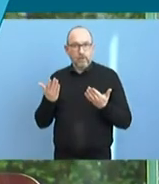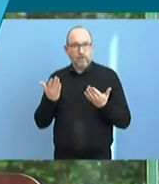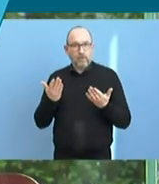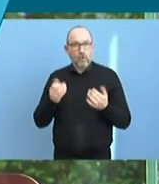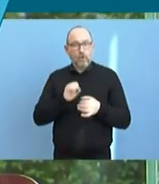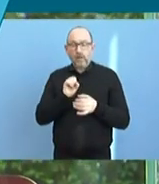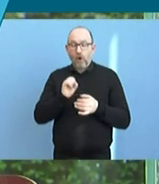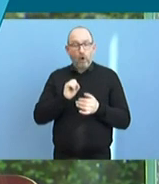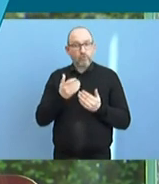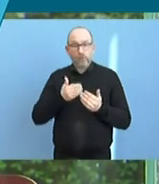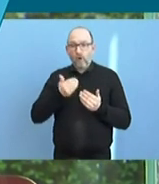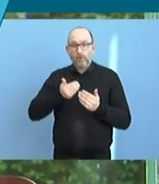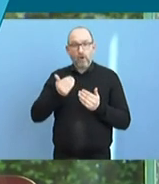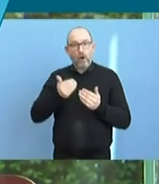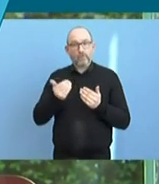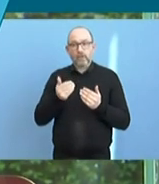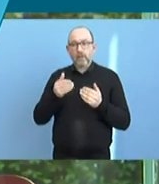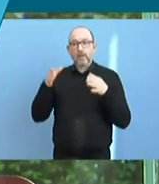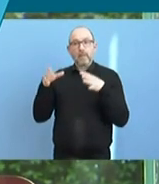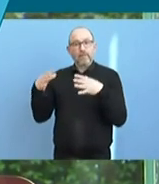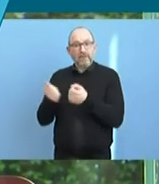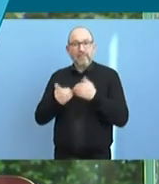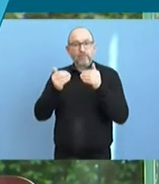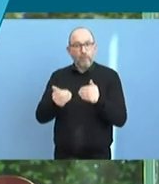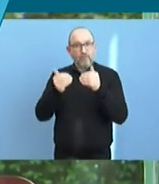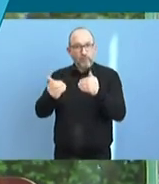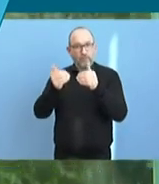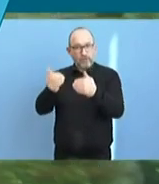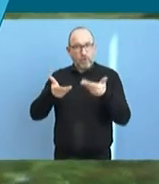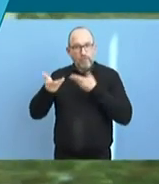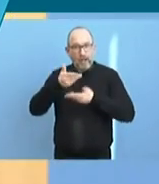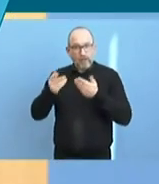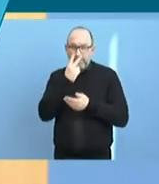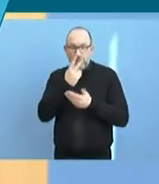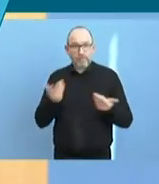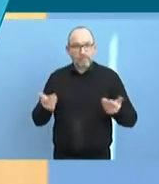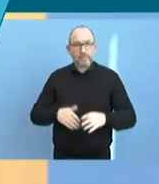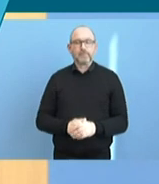Kabinettsbefassung schon mehrfach verschoben worden? Danke. Danke.